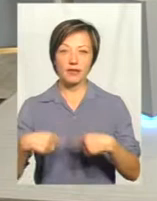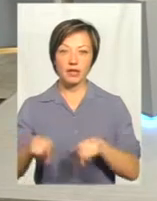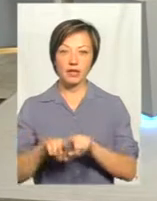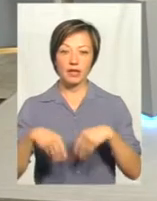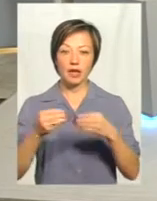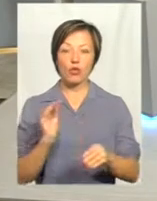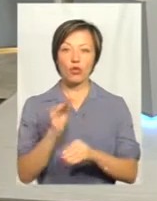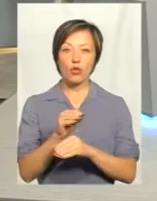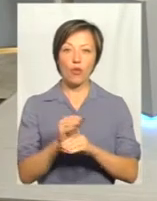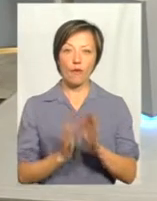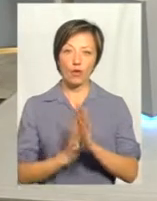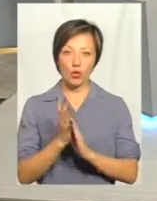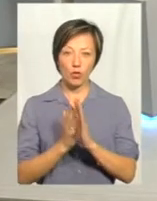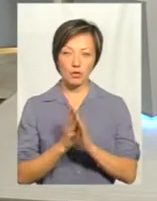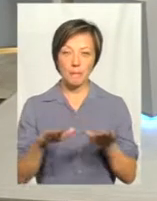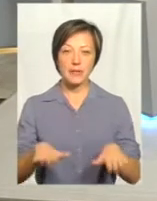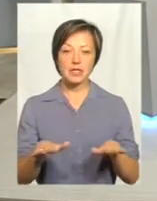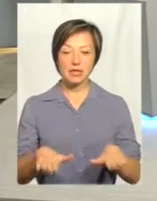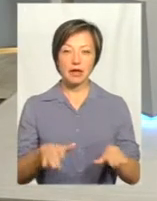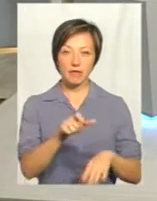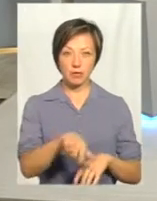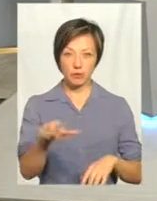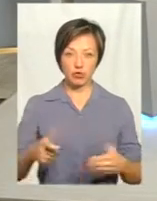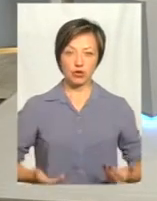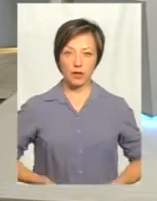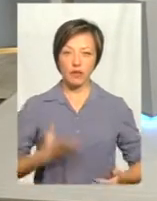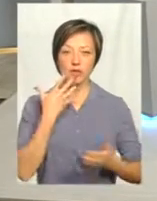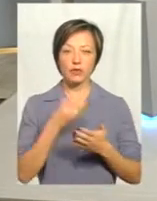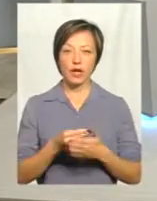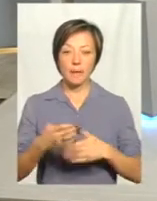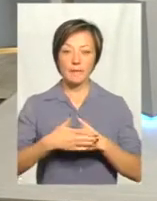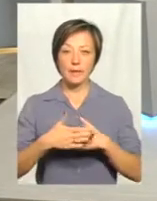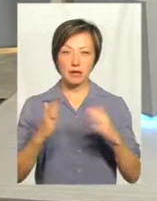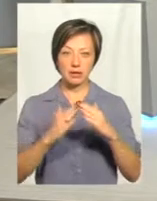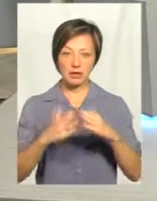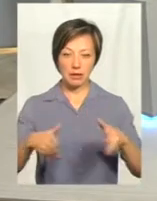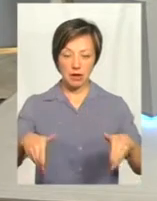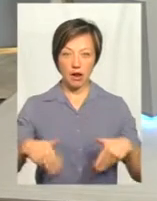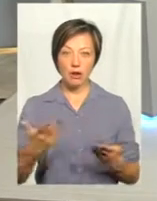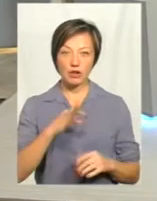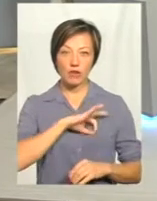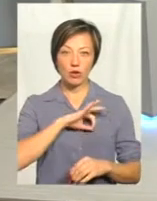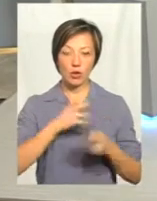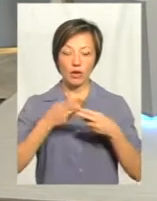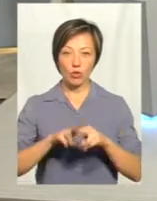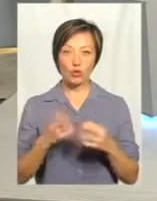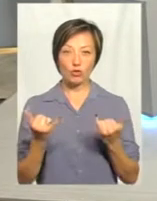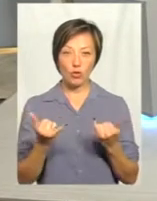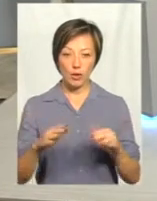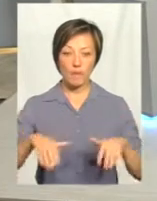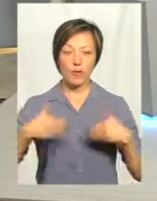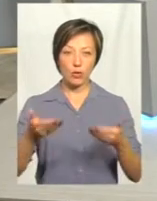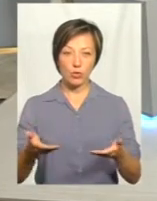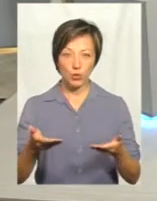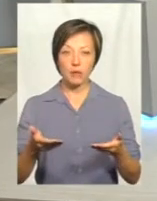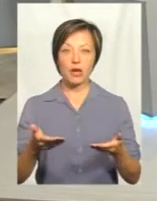на довирощування місцевим жителям на своїх присадибних ділянках. І якщо використовувати ті технології, які ми сьогодні пропонуємо,